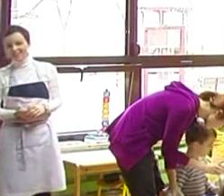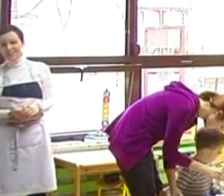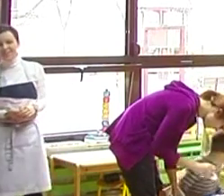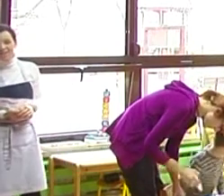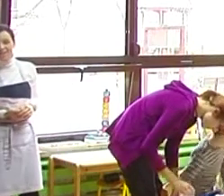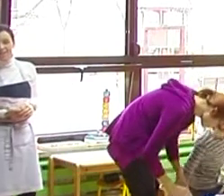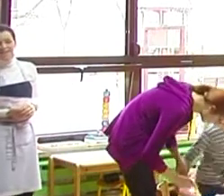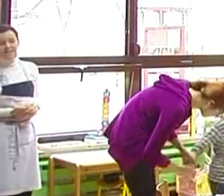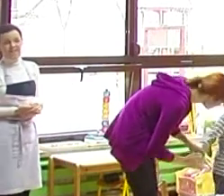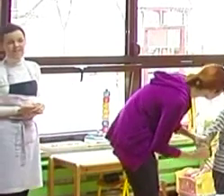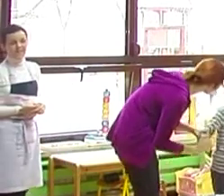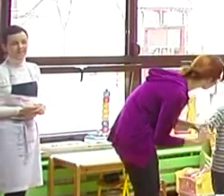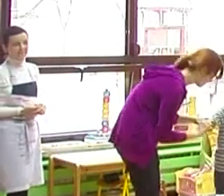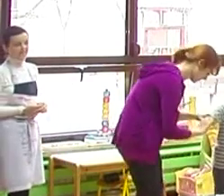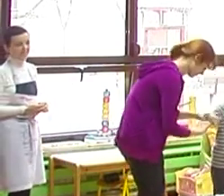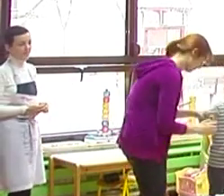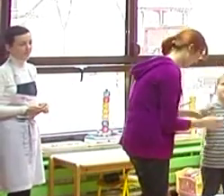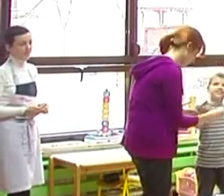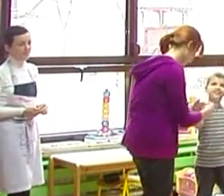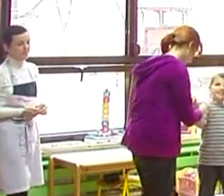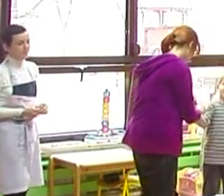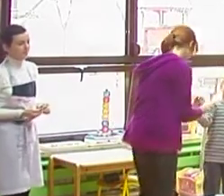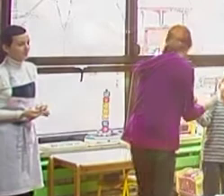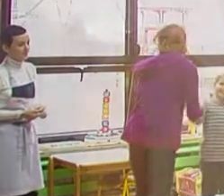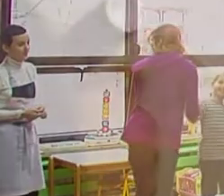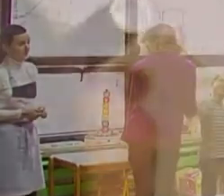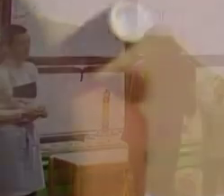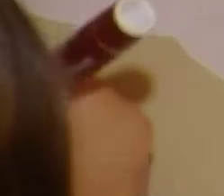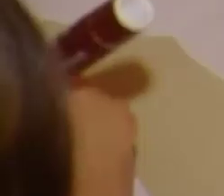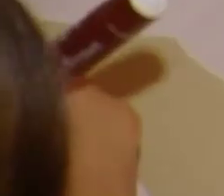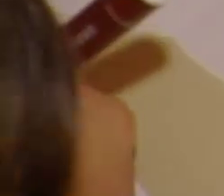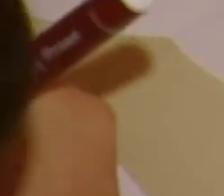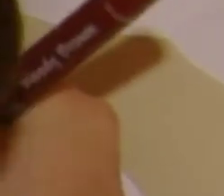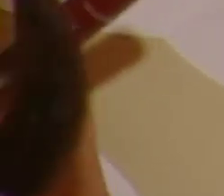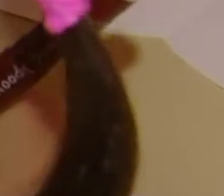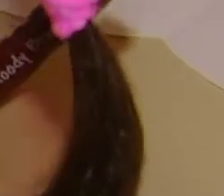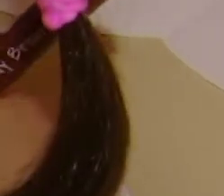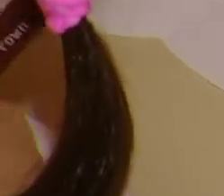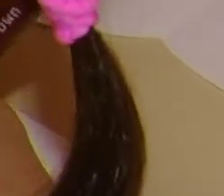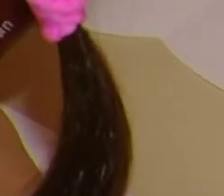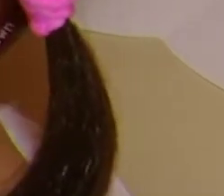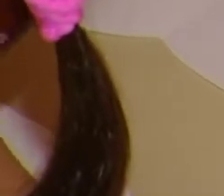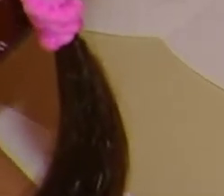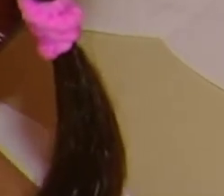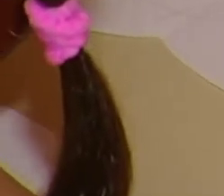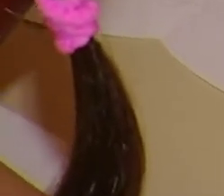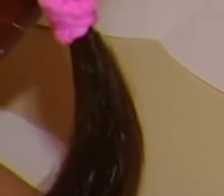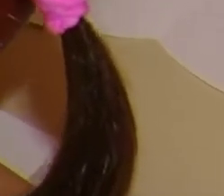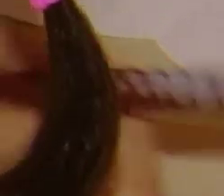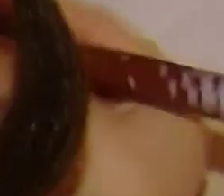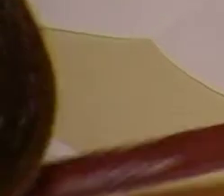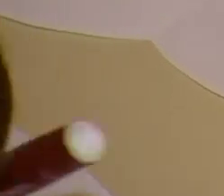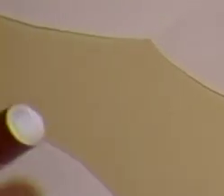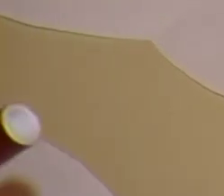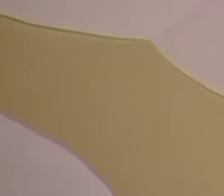rođenja, pozitivni stav prema tome i nekakve bolje preporuke, zaista se jako puno može napraviti. Integrirane